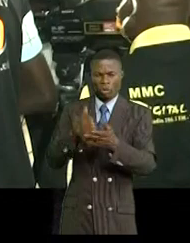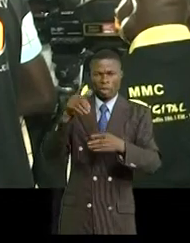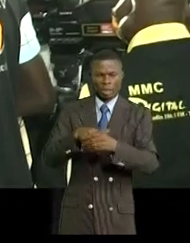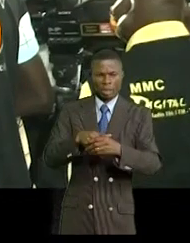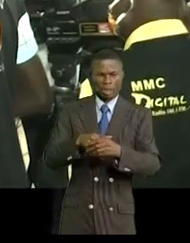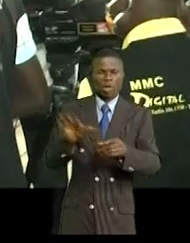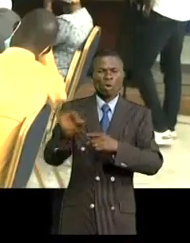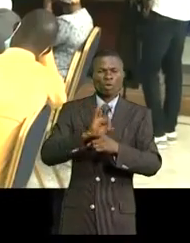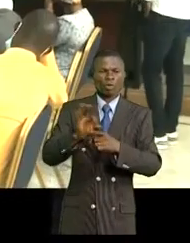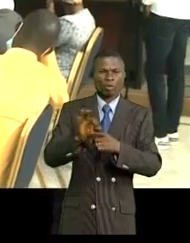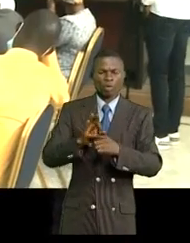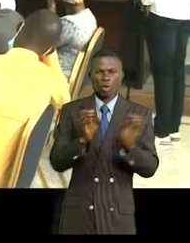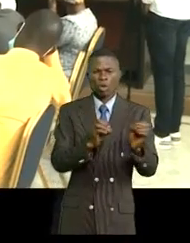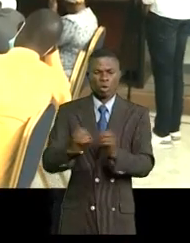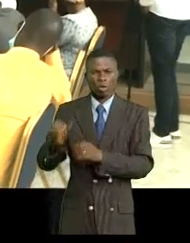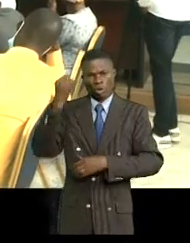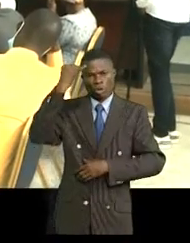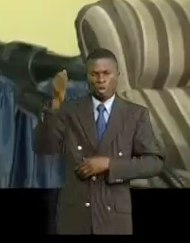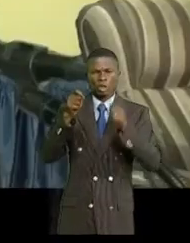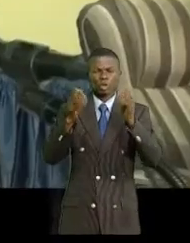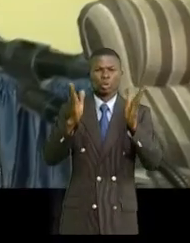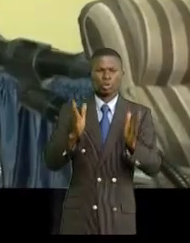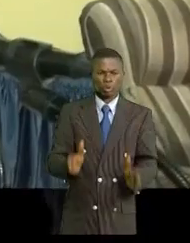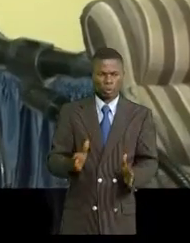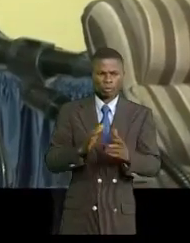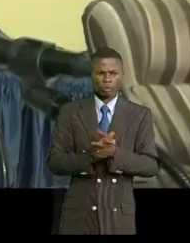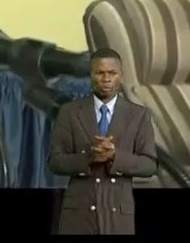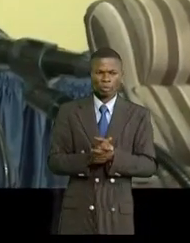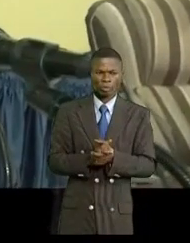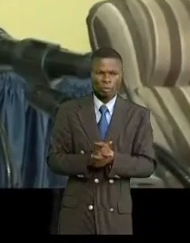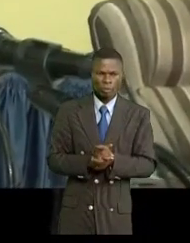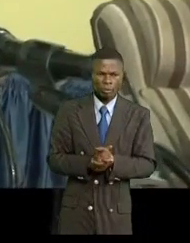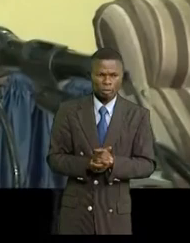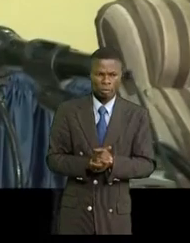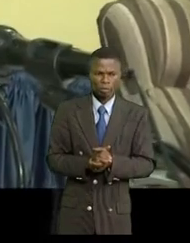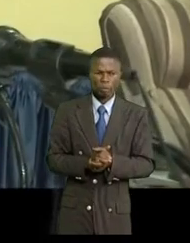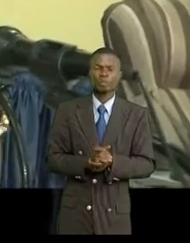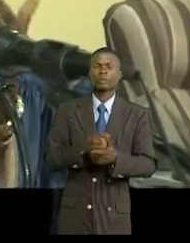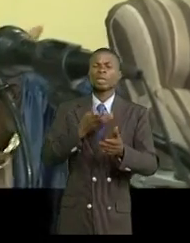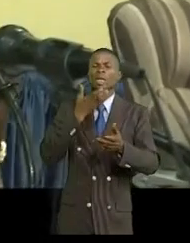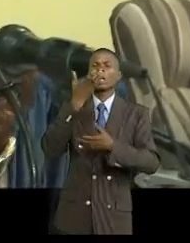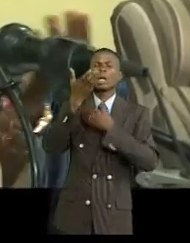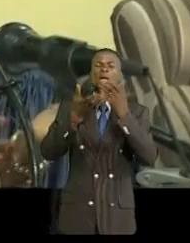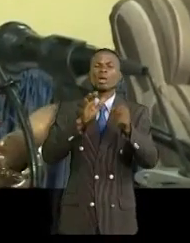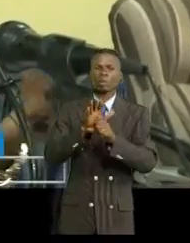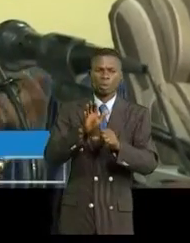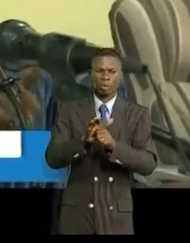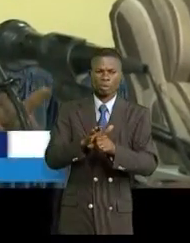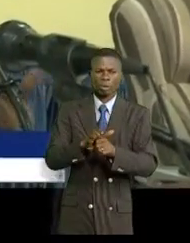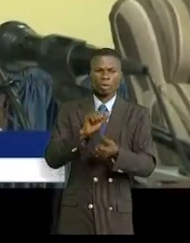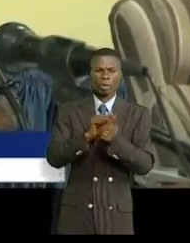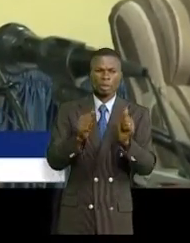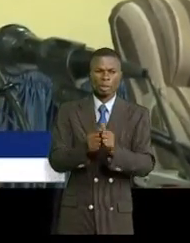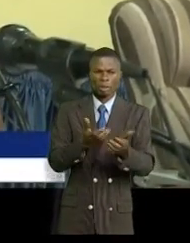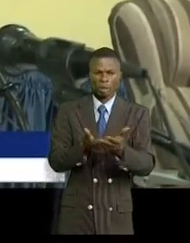session de formation organisée à l'attention de journalistes. Par la routine que nous décrit par exemple, c'était 4 hommes